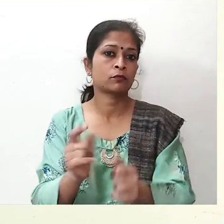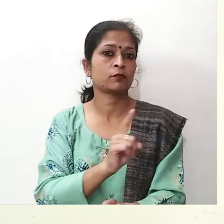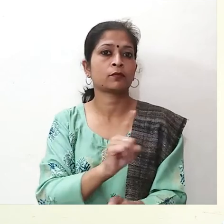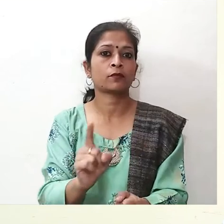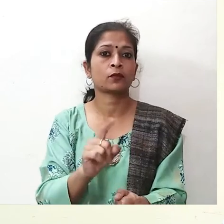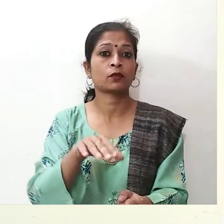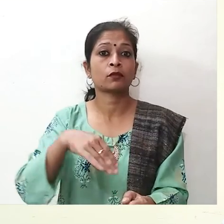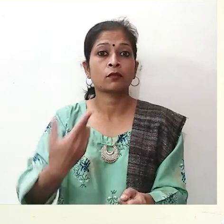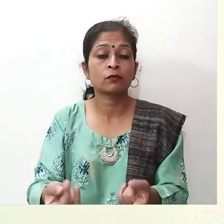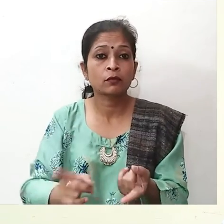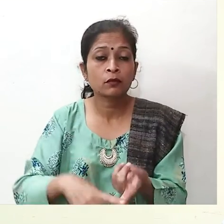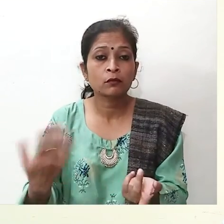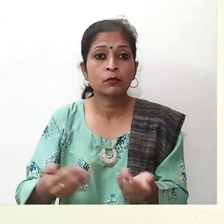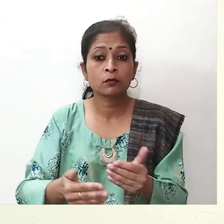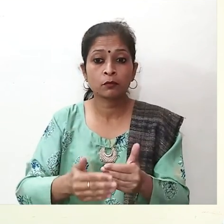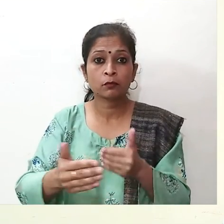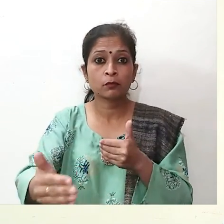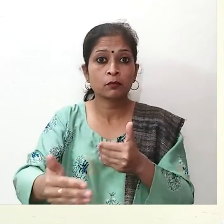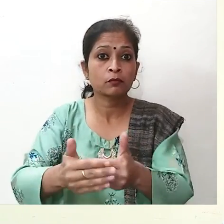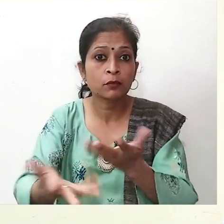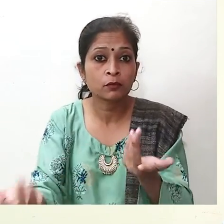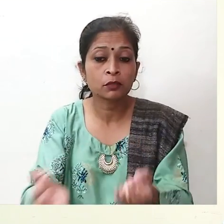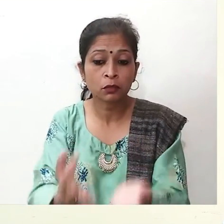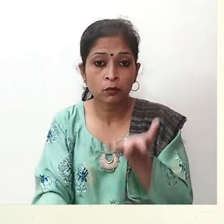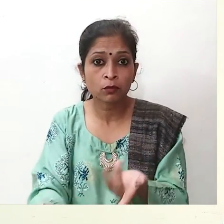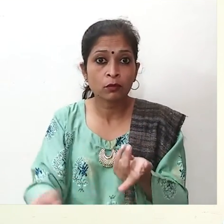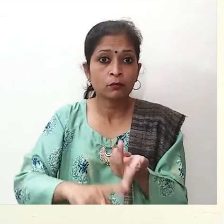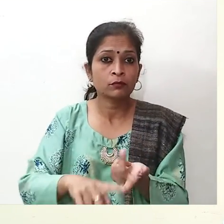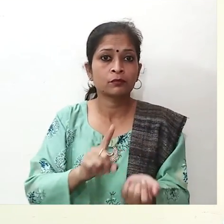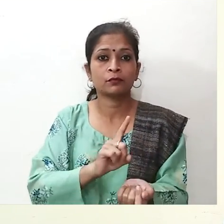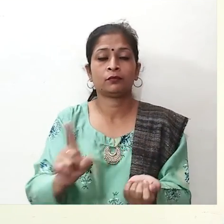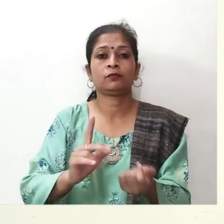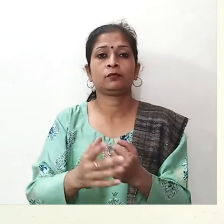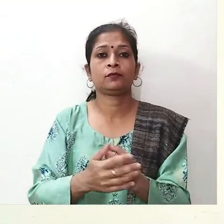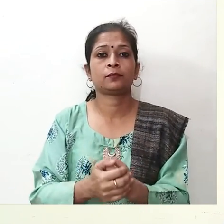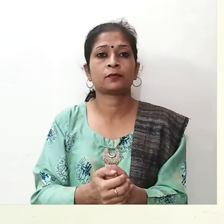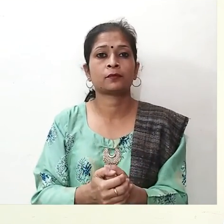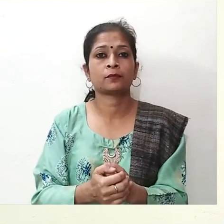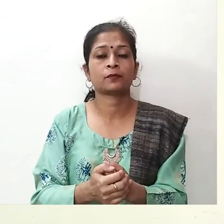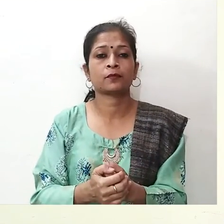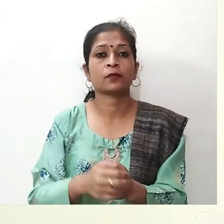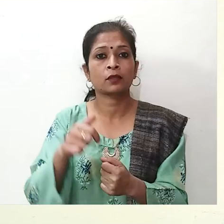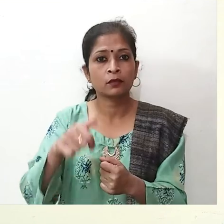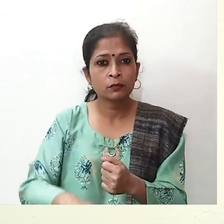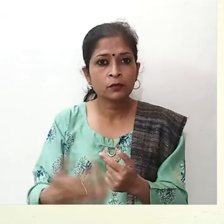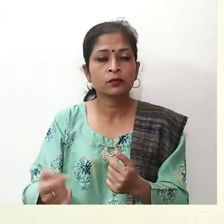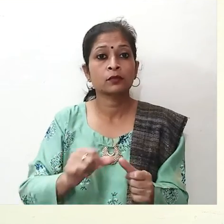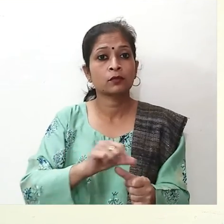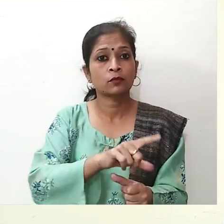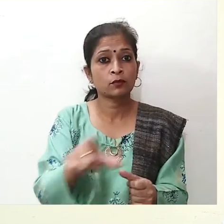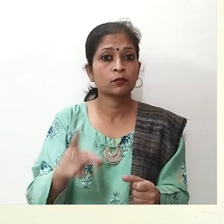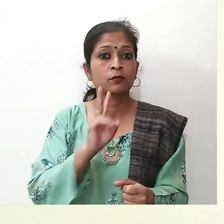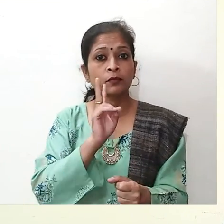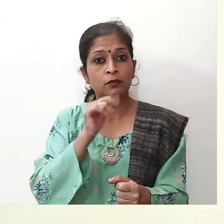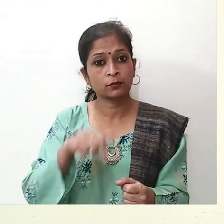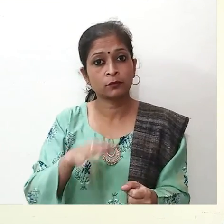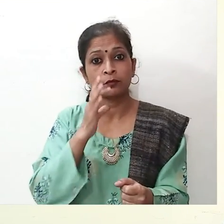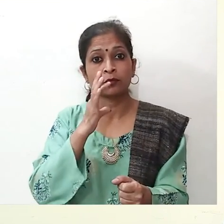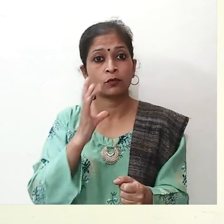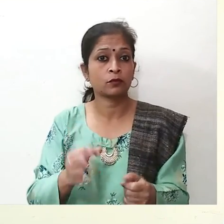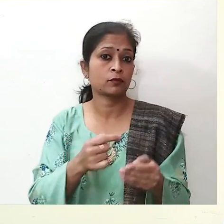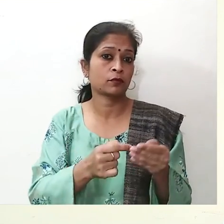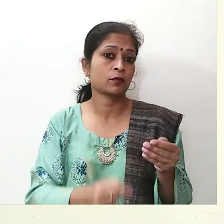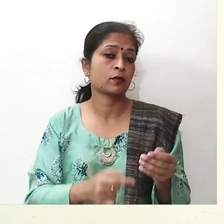ना खेले, या फिर अपने को किसी भी तरह से कोई जोखिम में डाले, तो इन सब बातों का